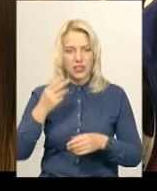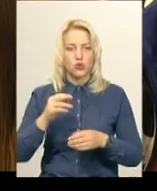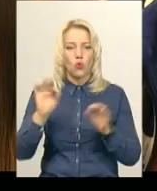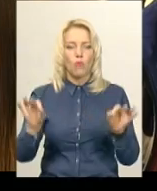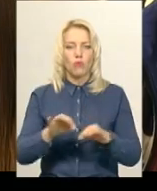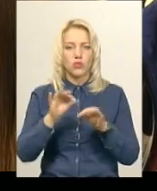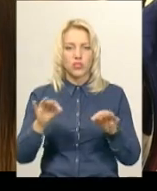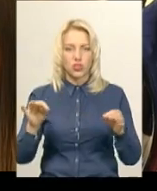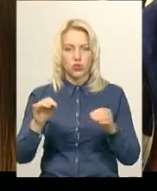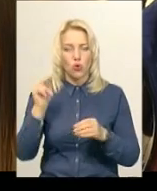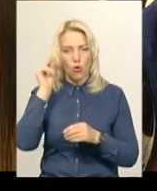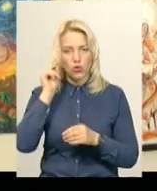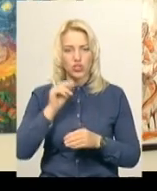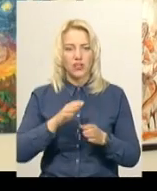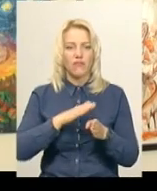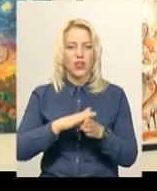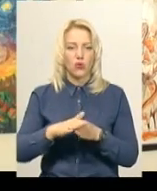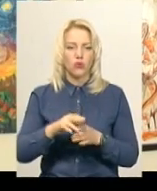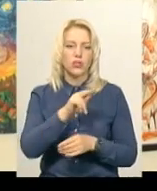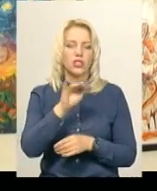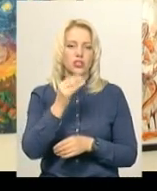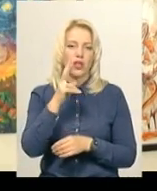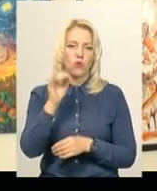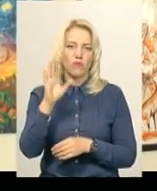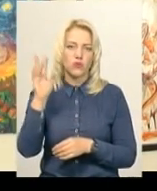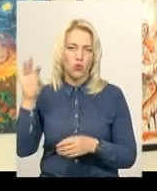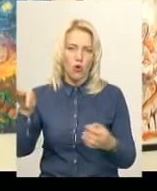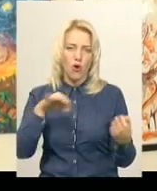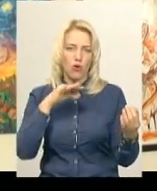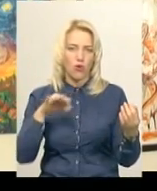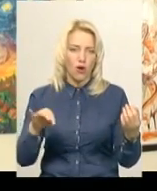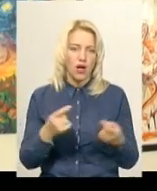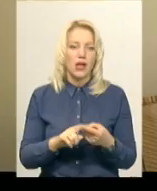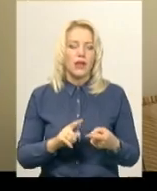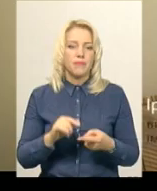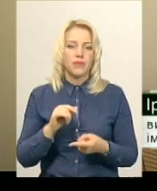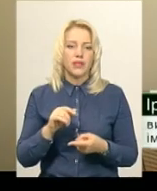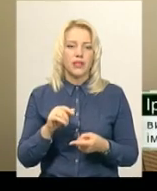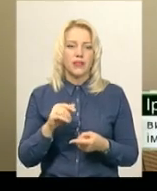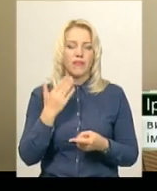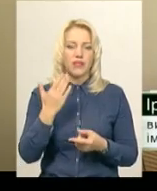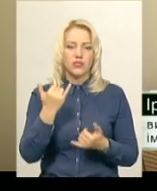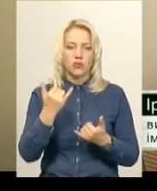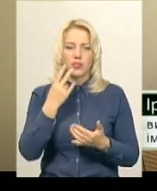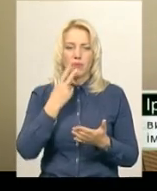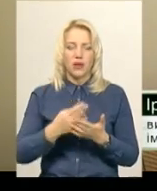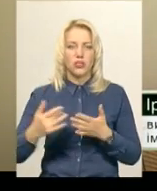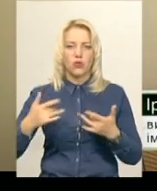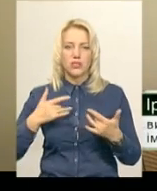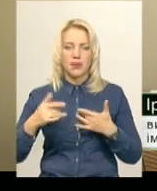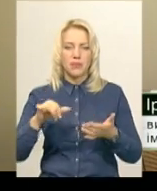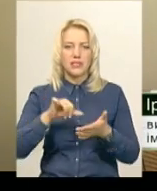Болюх виконувала композиції Чайковського та Шилера. Мелодії обирала підроботи, представлені на виставці. Сьогодні ви бачили концерт